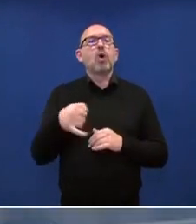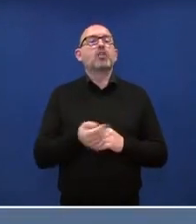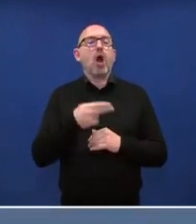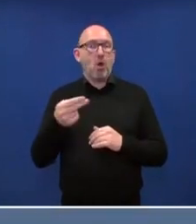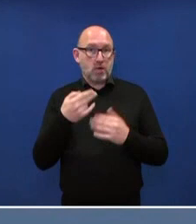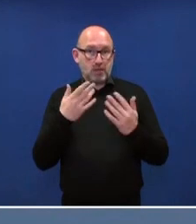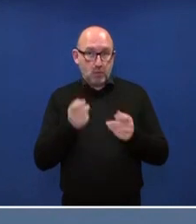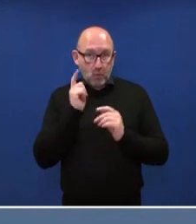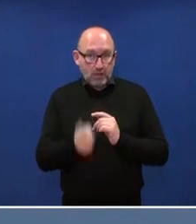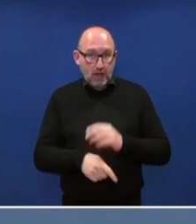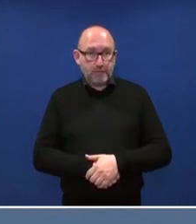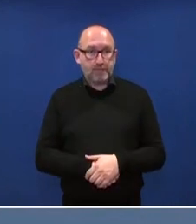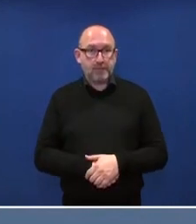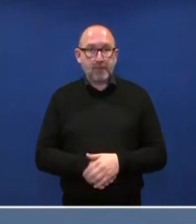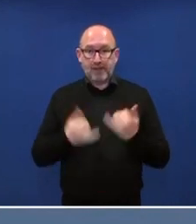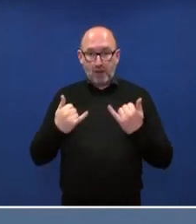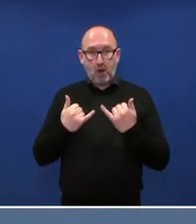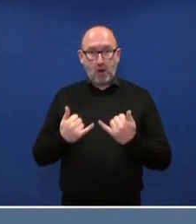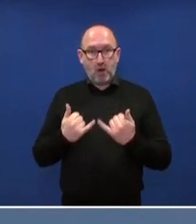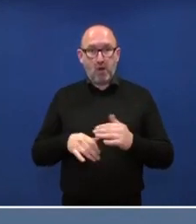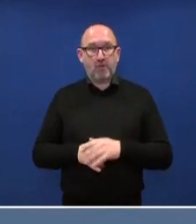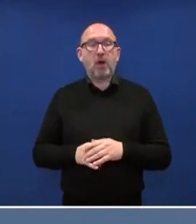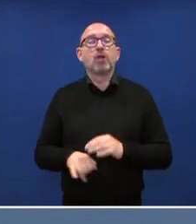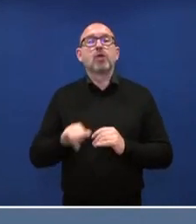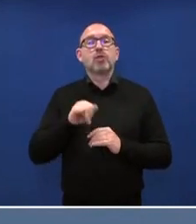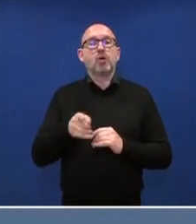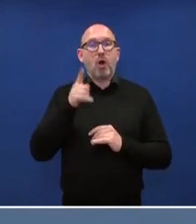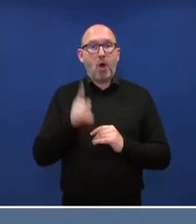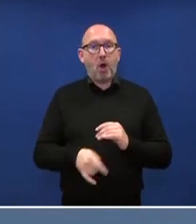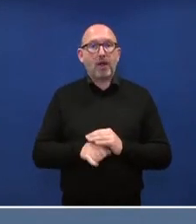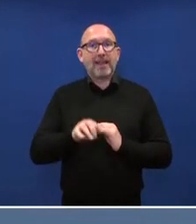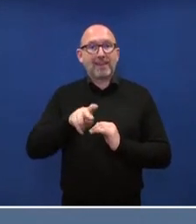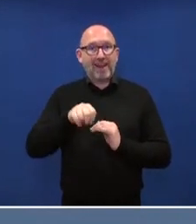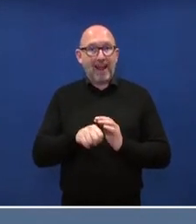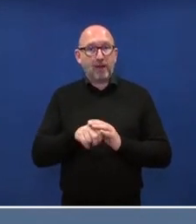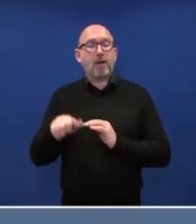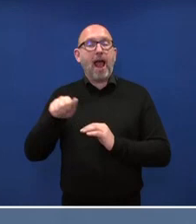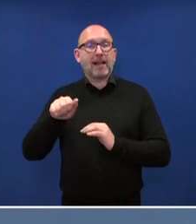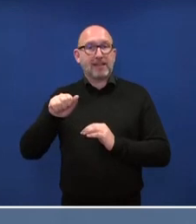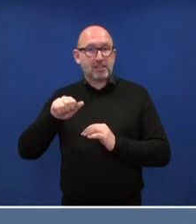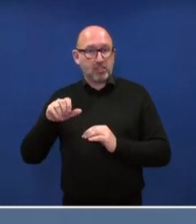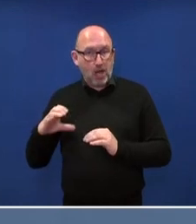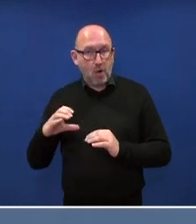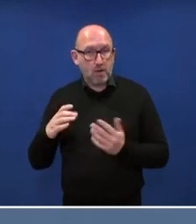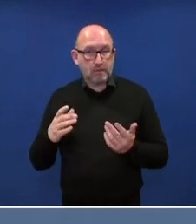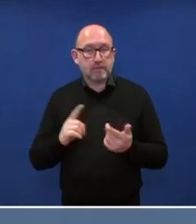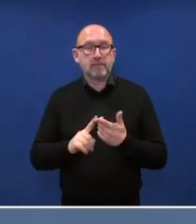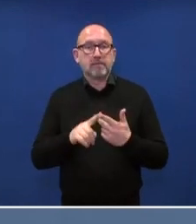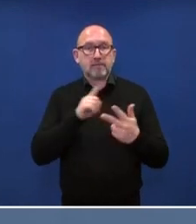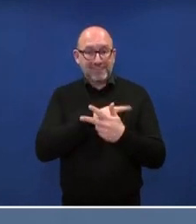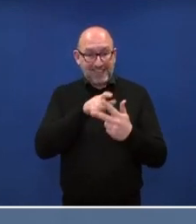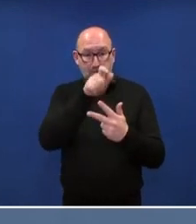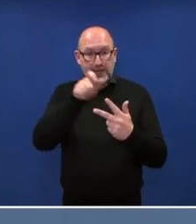Die heutige Verurteilung von Joshua Wong, Ivan Lam und Agnes Chau ist aus unserer Sicht ein